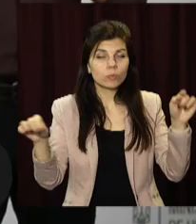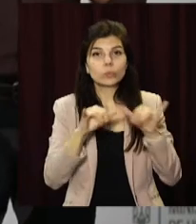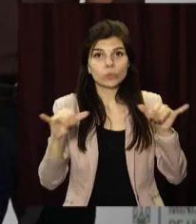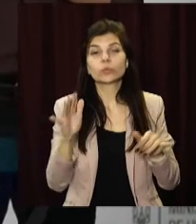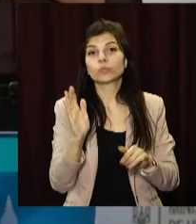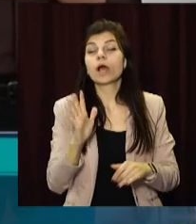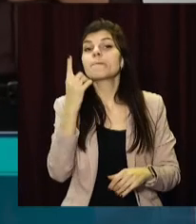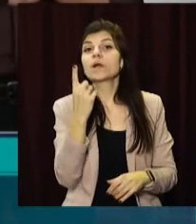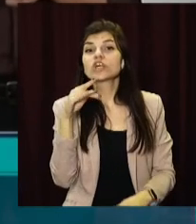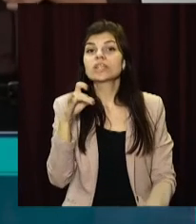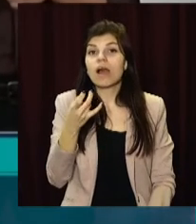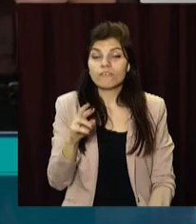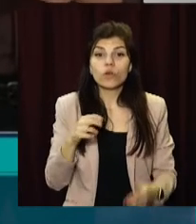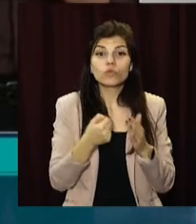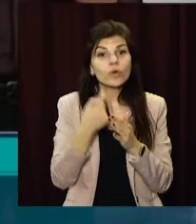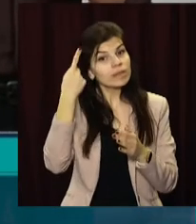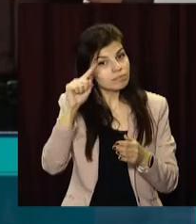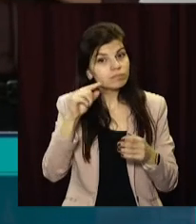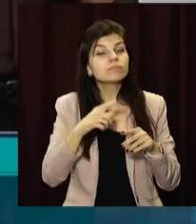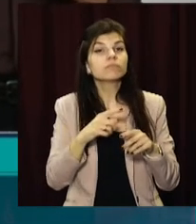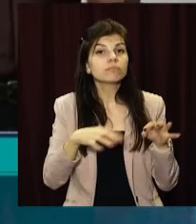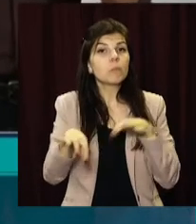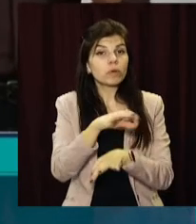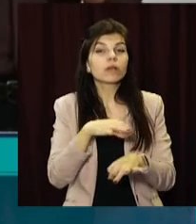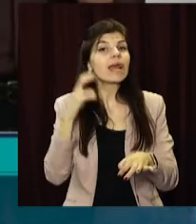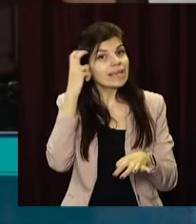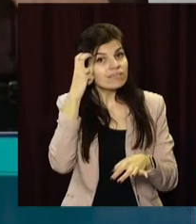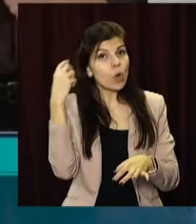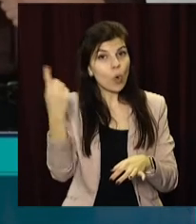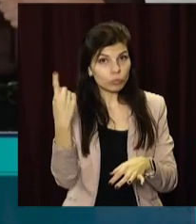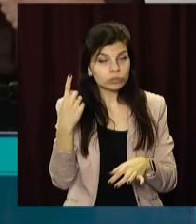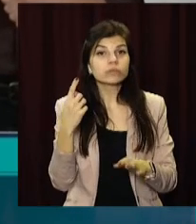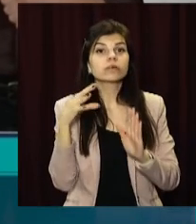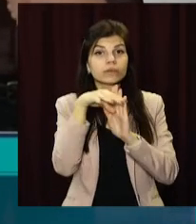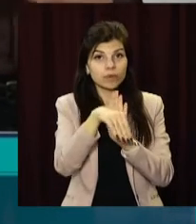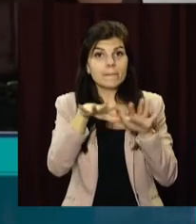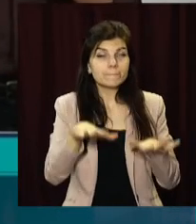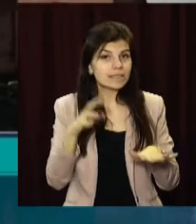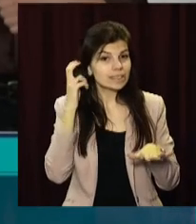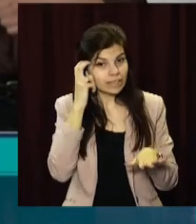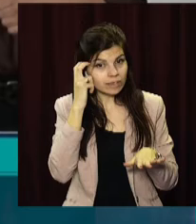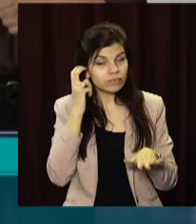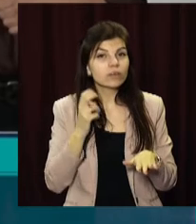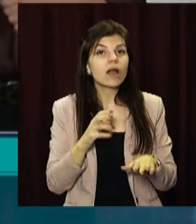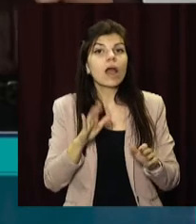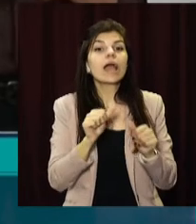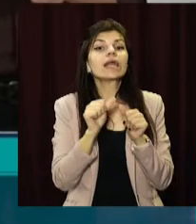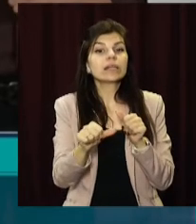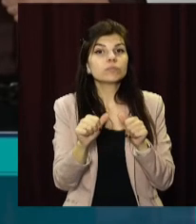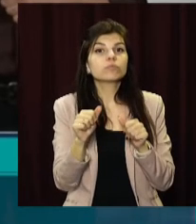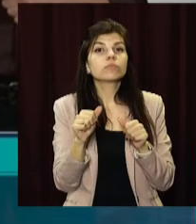З 1 травня до даного проєкту також приєднається Київська область та місто Київ. Крім того,